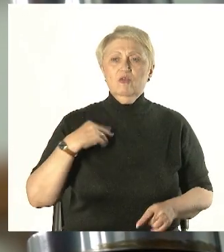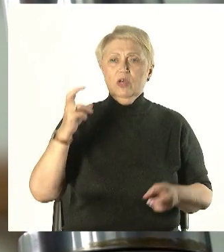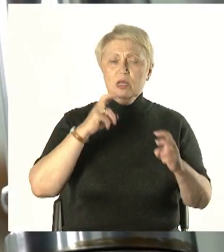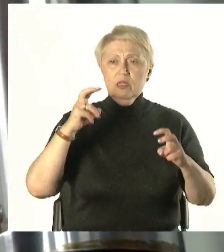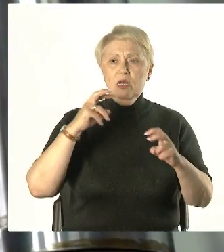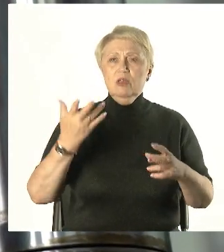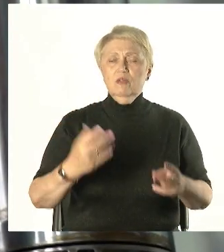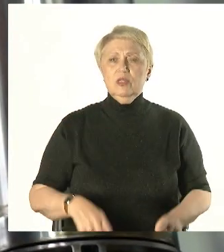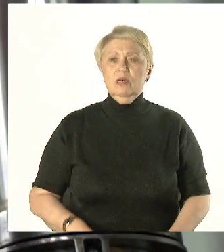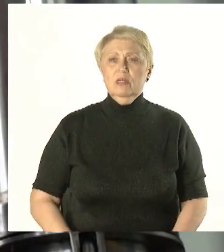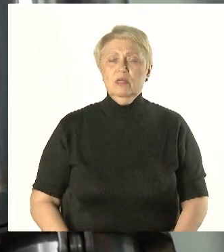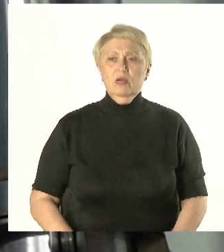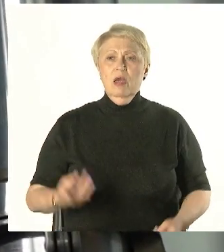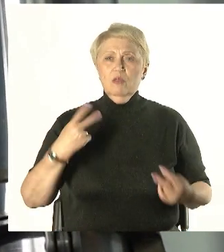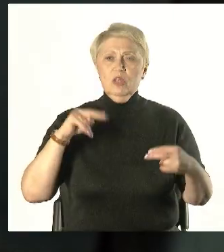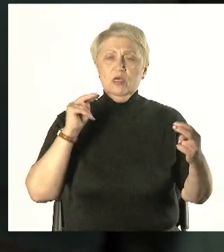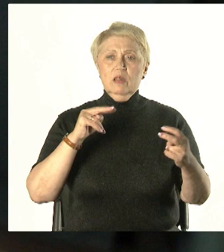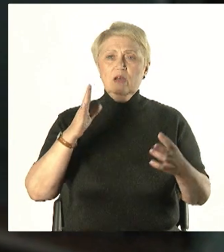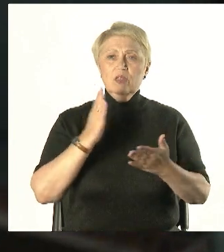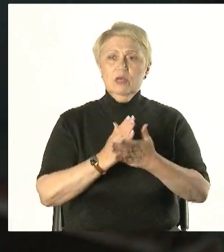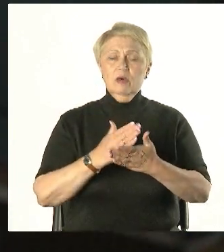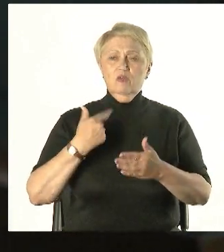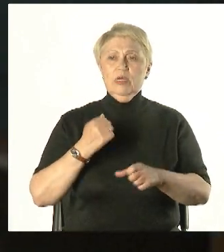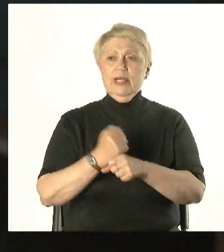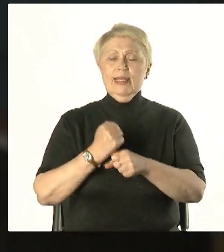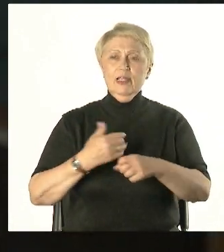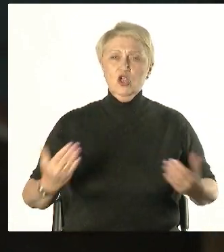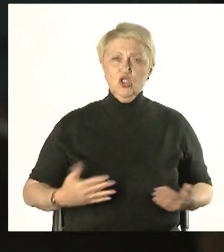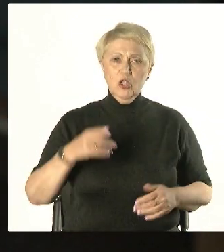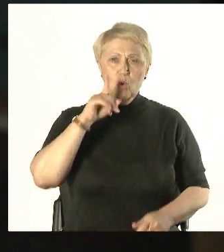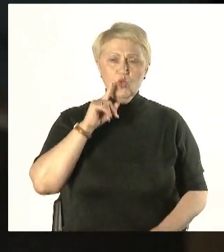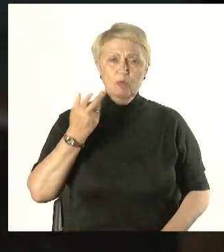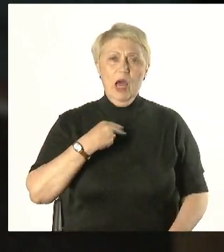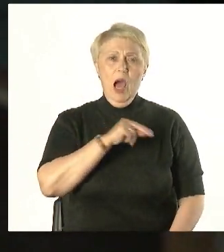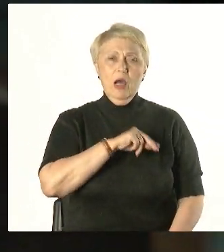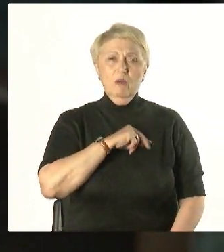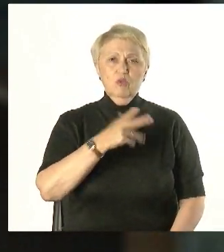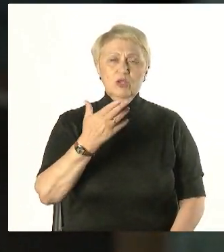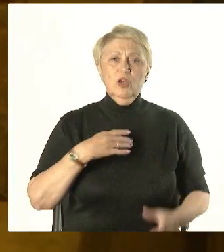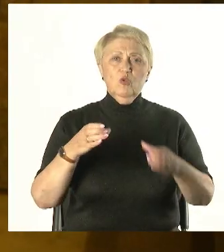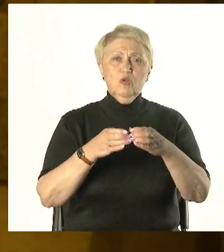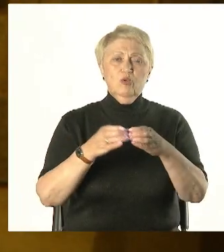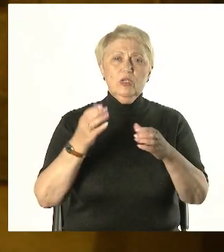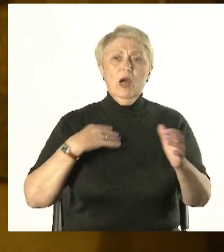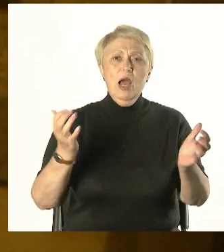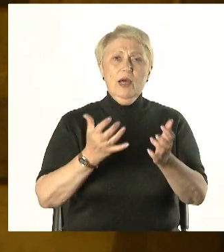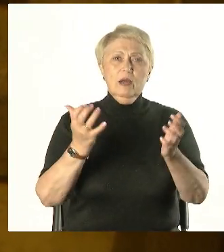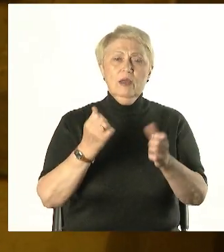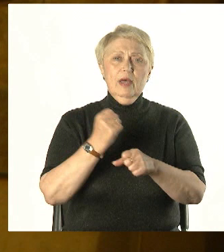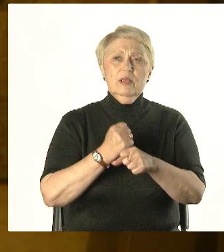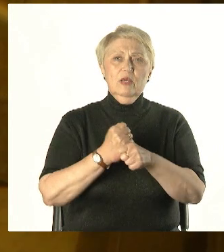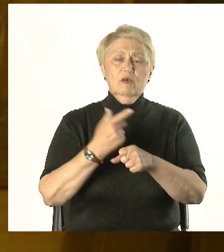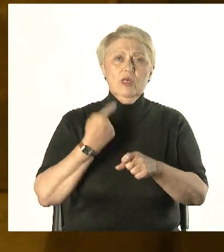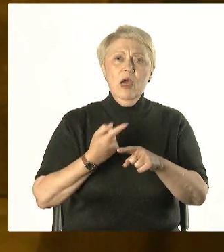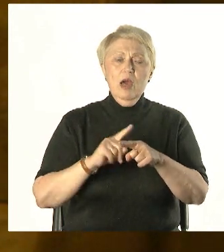Современный мир может использовать радиоактивные вещества, делая жизнь удобнее. А сотрудники пунктов хранения по всей стране делают последствия этого